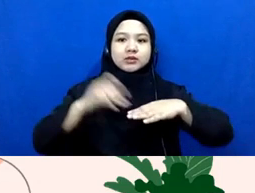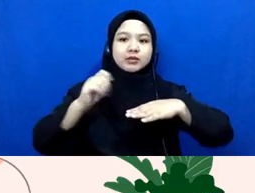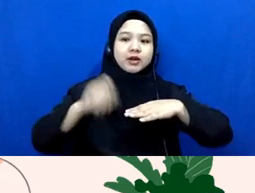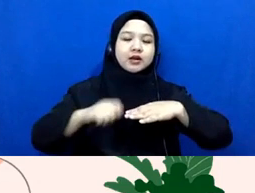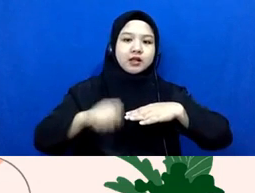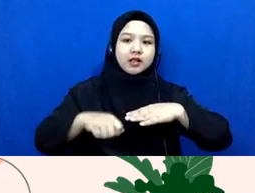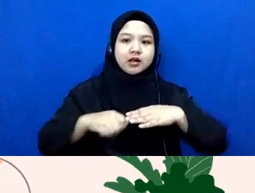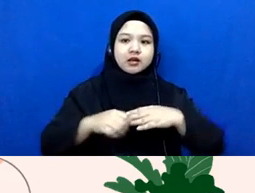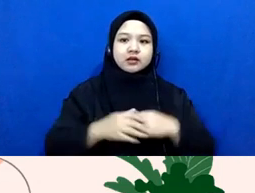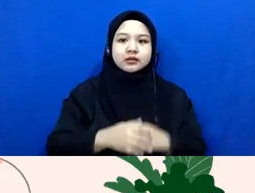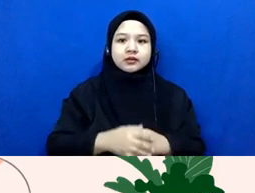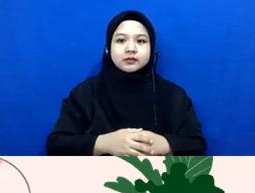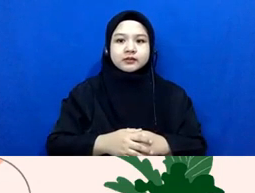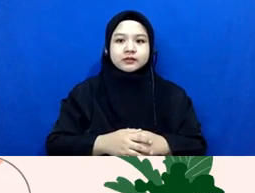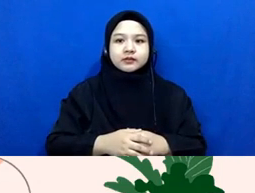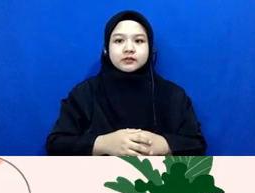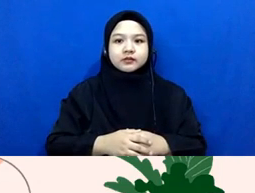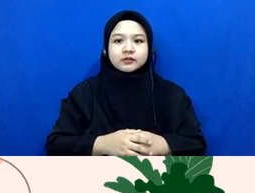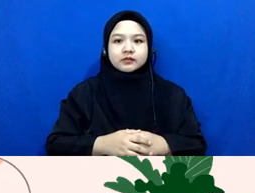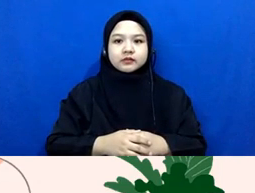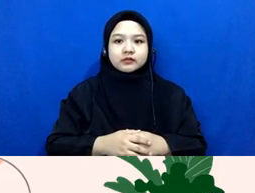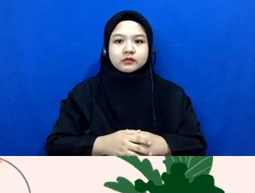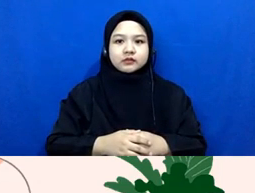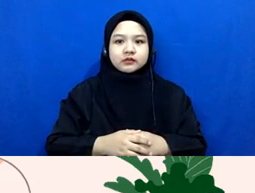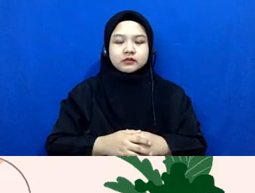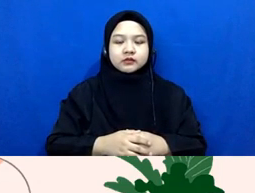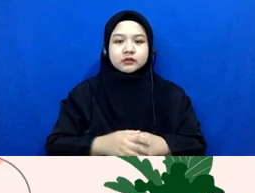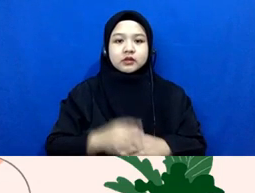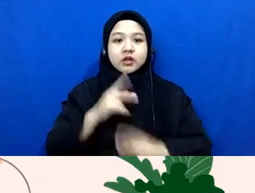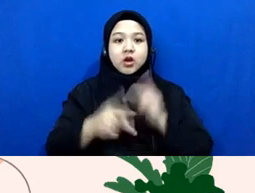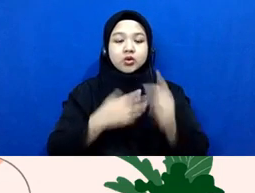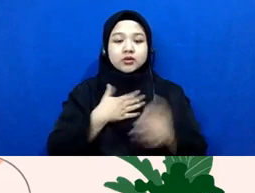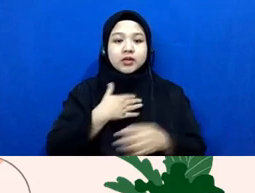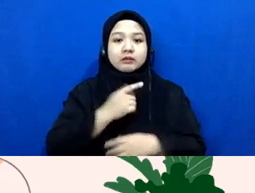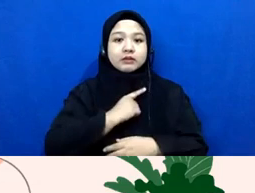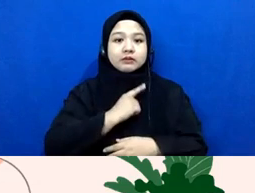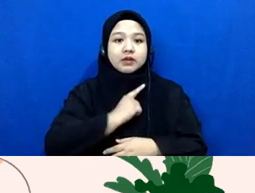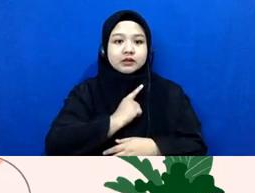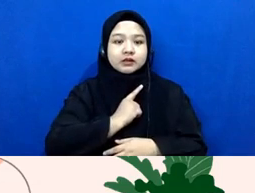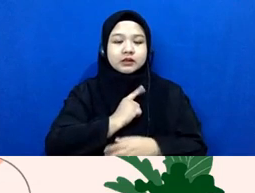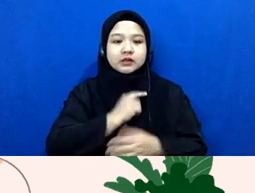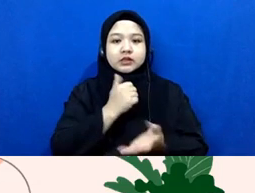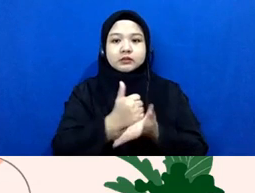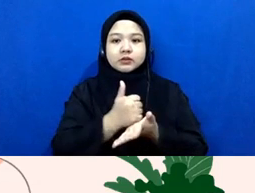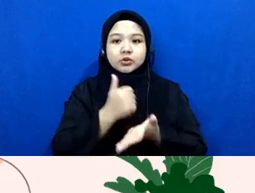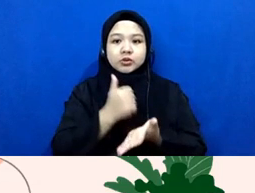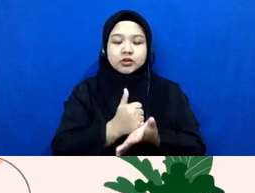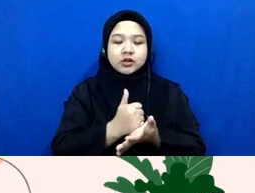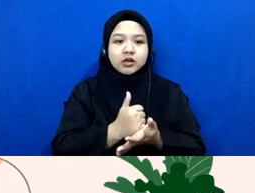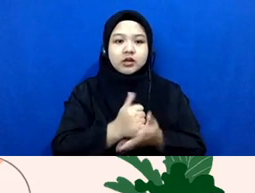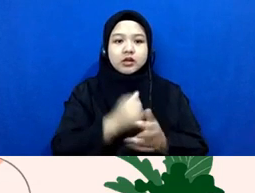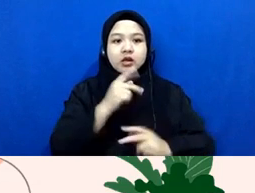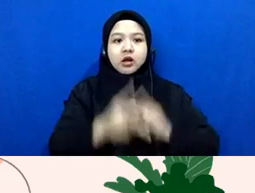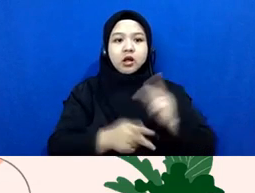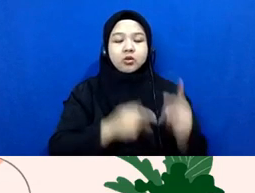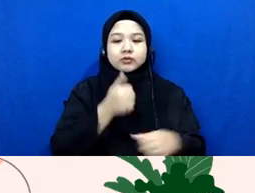cuma memang kalau buat saya secara pribadi sih sebenarnya kalau bisa